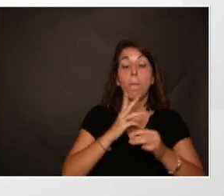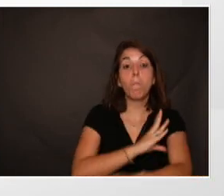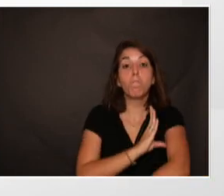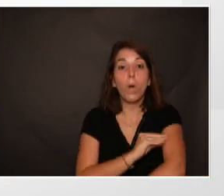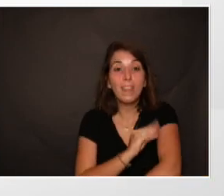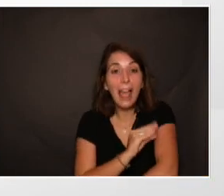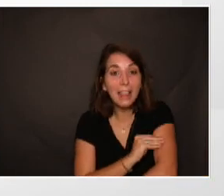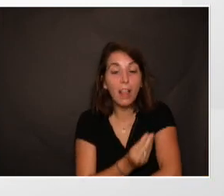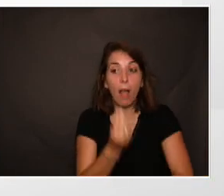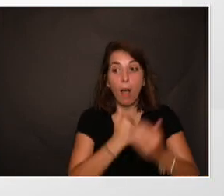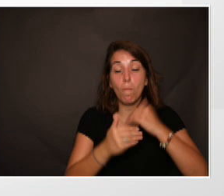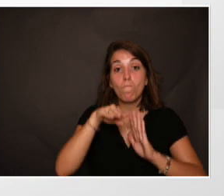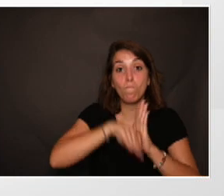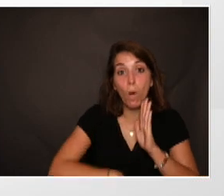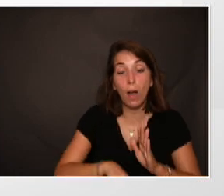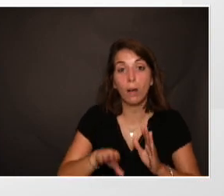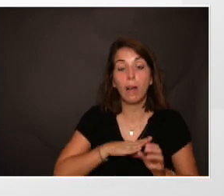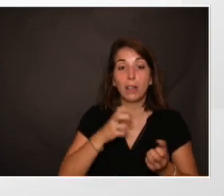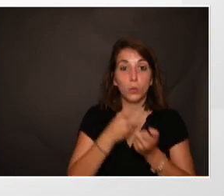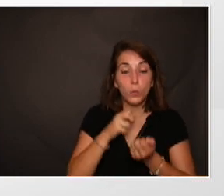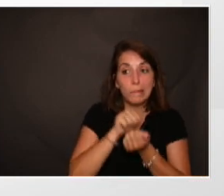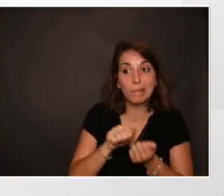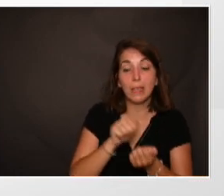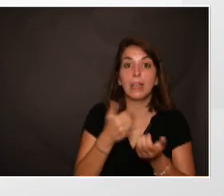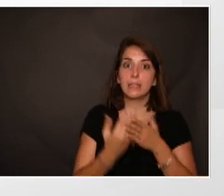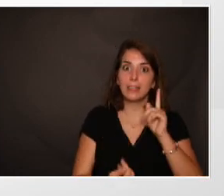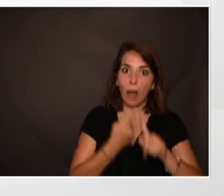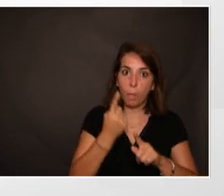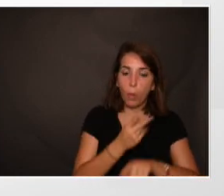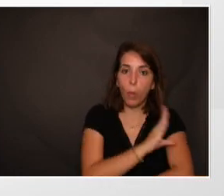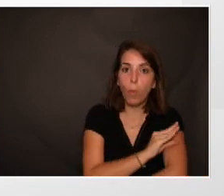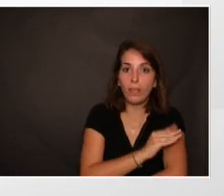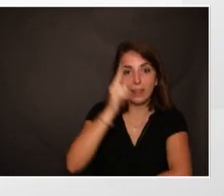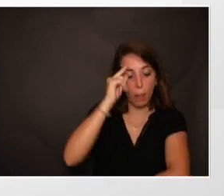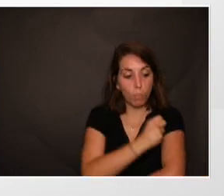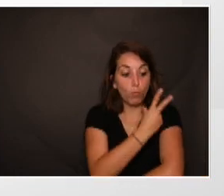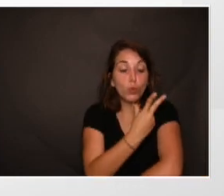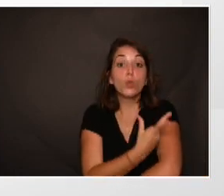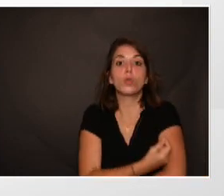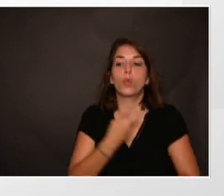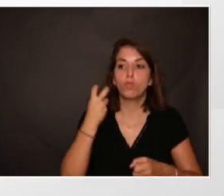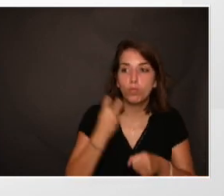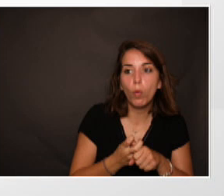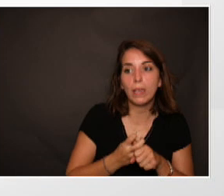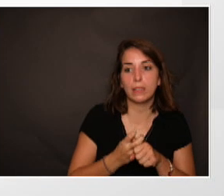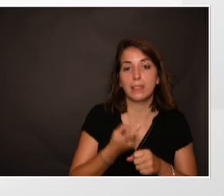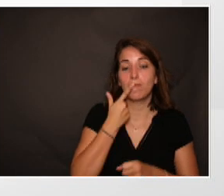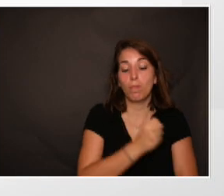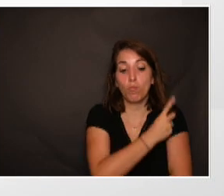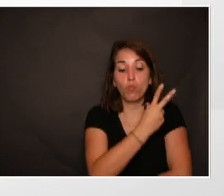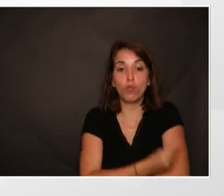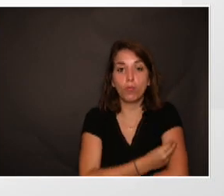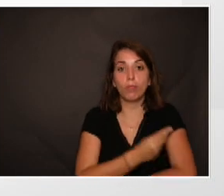de viande, que la protéine c'est important pour avoir des muscles solides. Si on a moins de protéines, on va avoir une fonte de la masse musculaire.